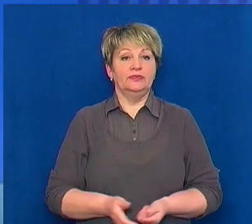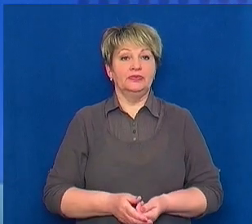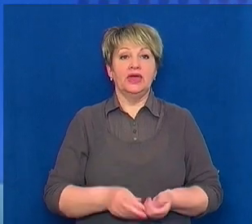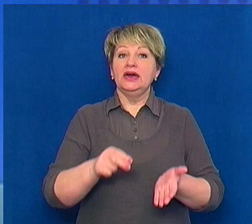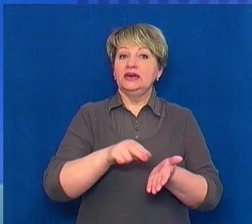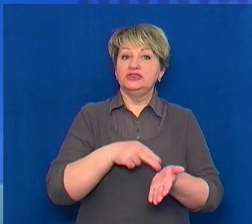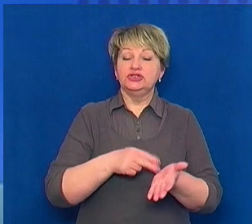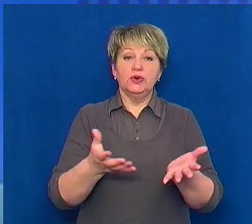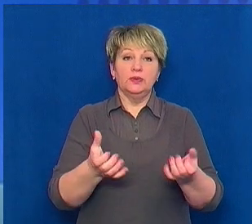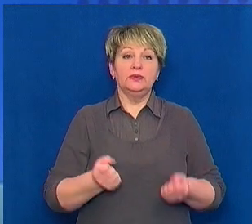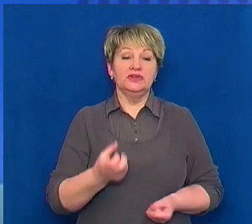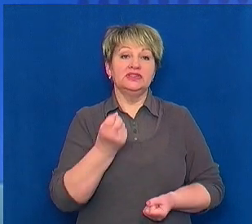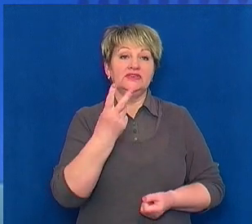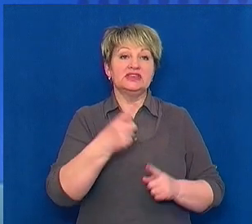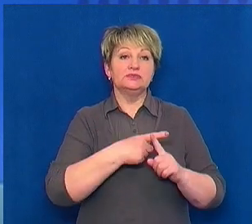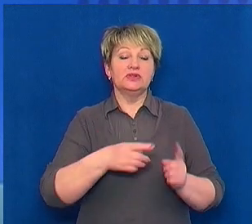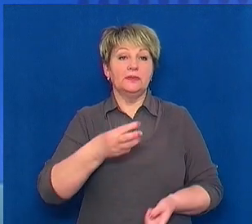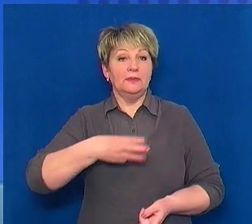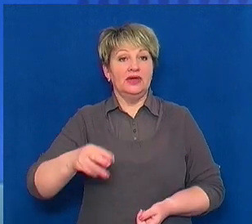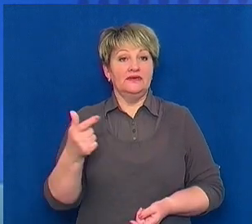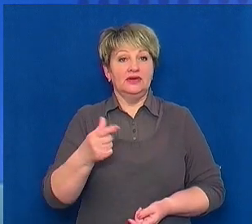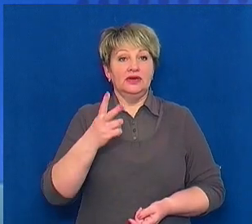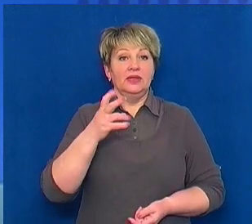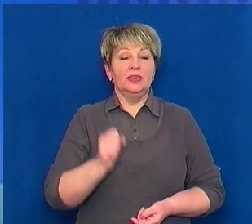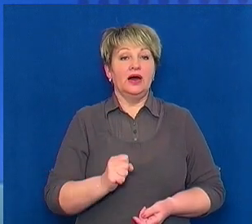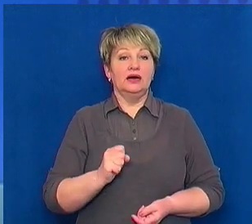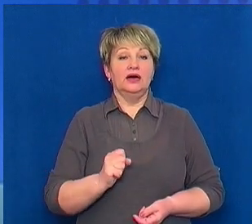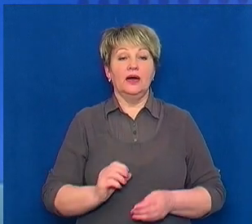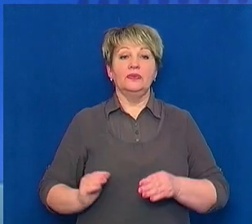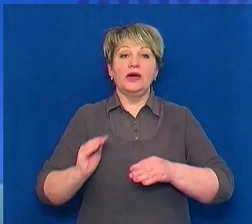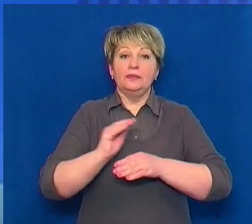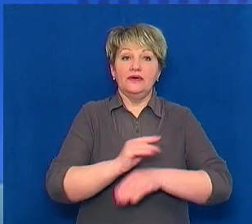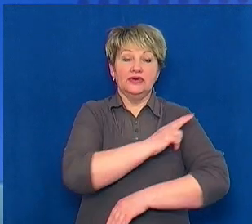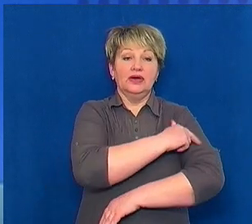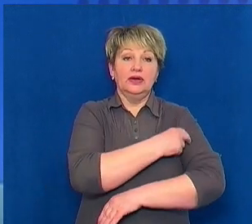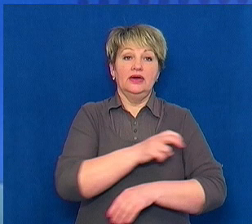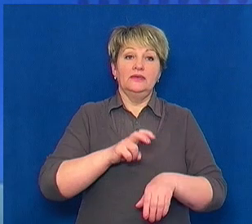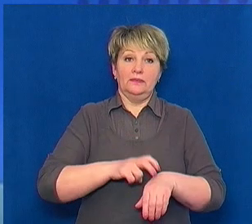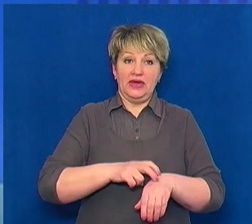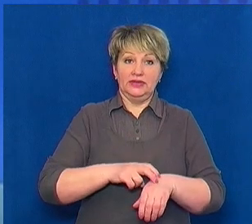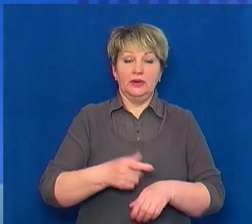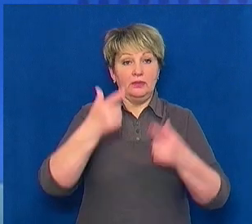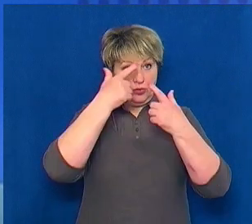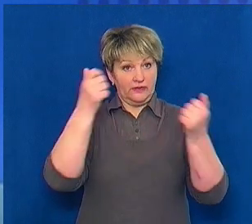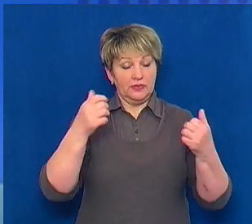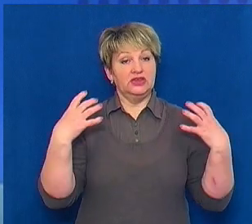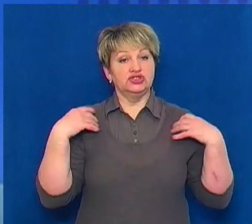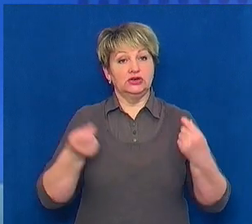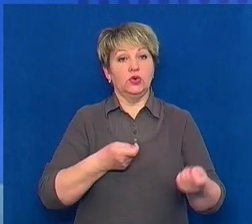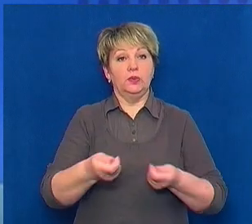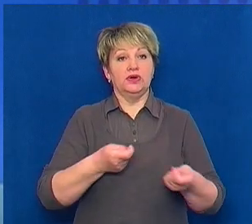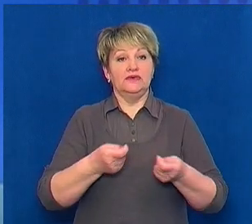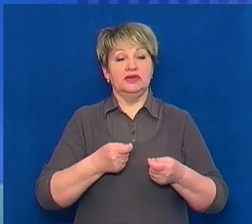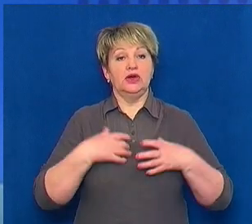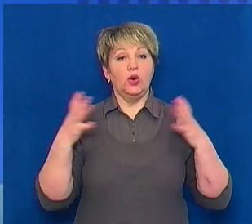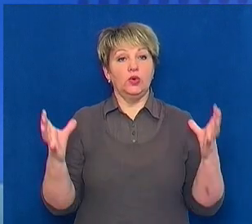Черкайщина отримала 12,5 мільйона гривень на стимулюючі надбавки медикам. Про це повідомила начальниця управління охорони